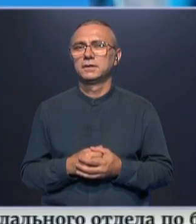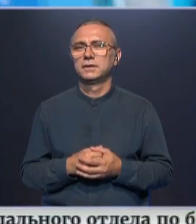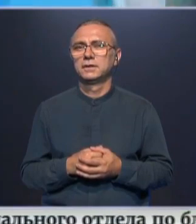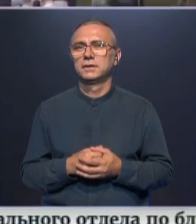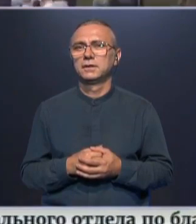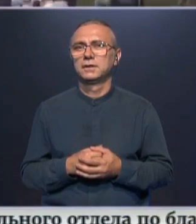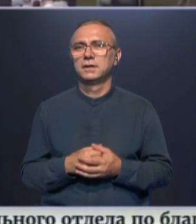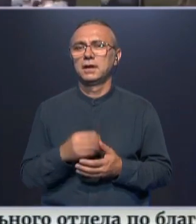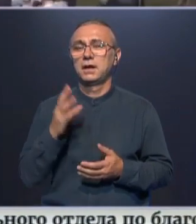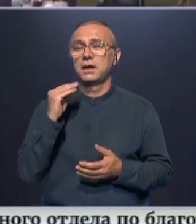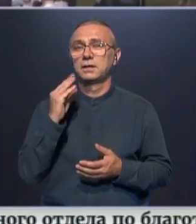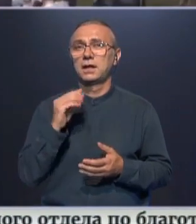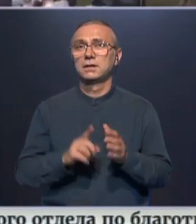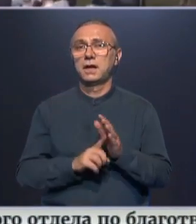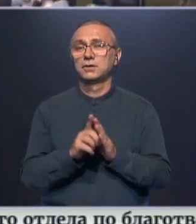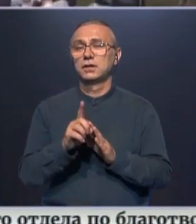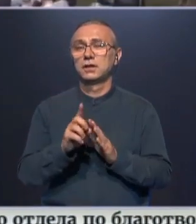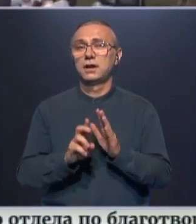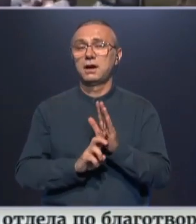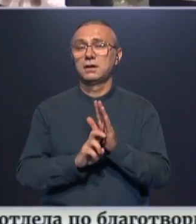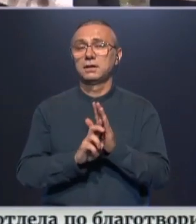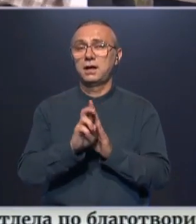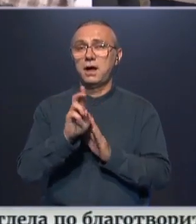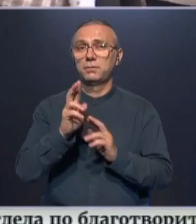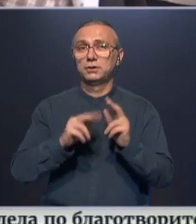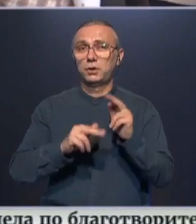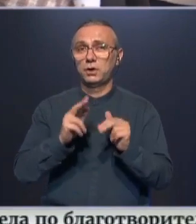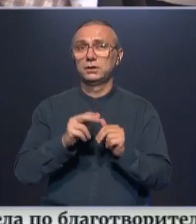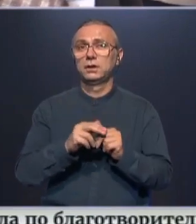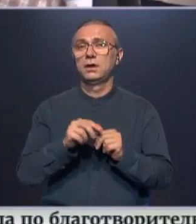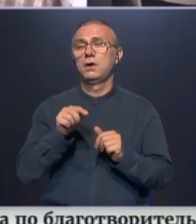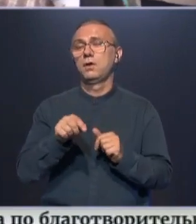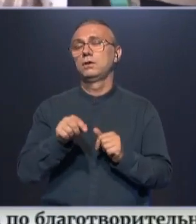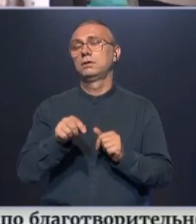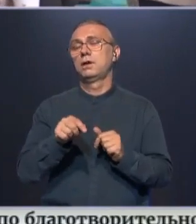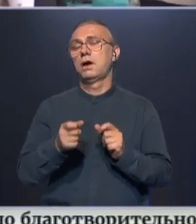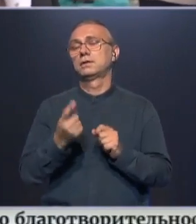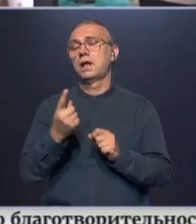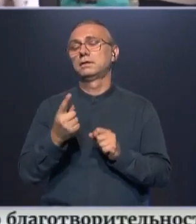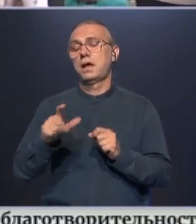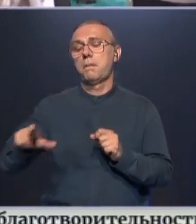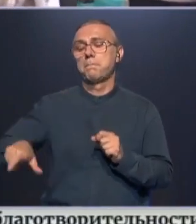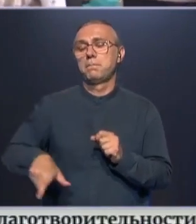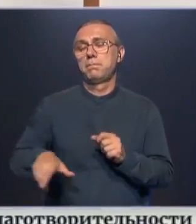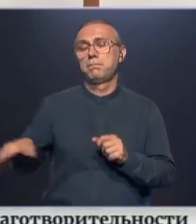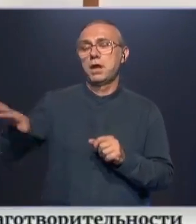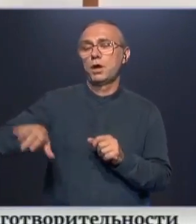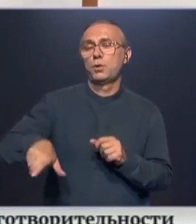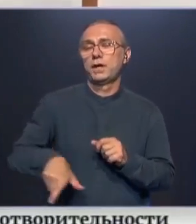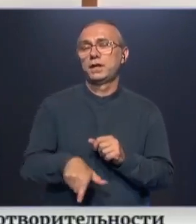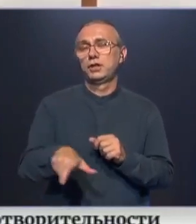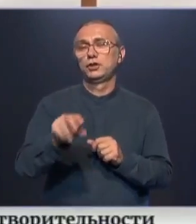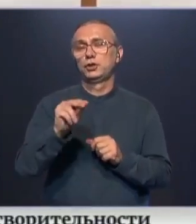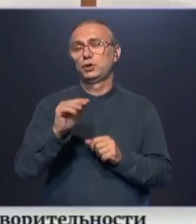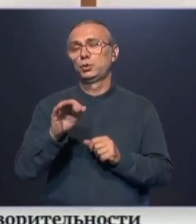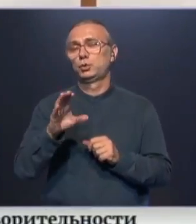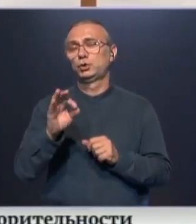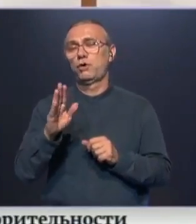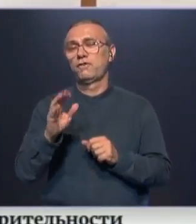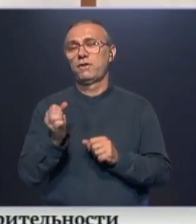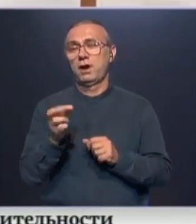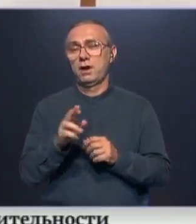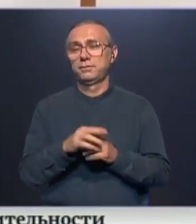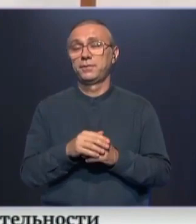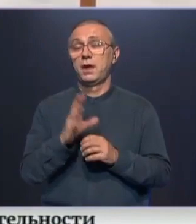который начали строить, он оказался прямо на берегу реки Чусовой. И в 2003 году, когда его